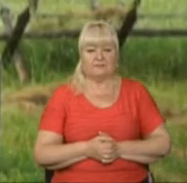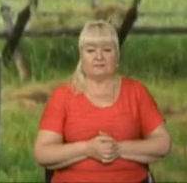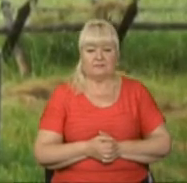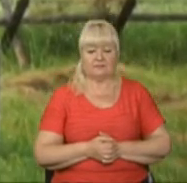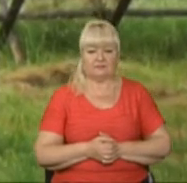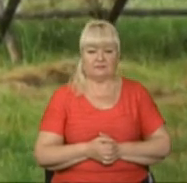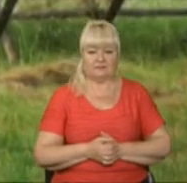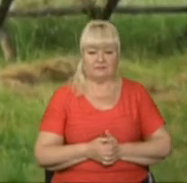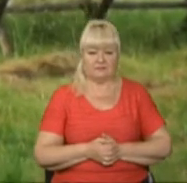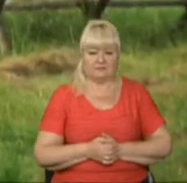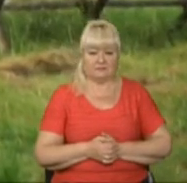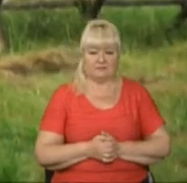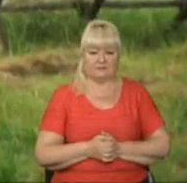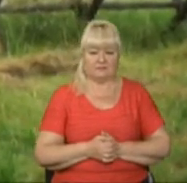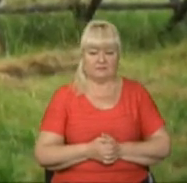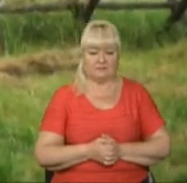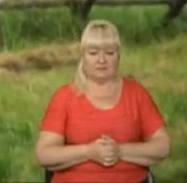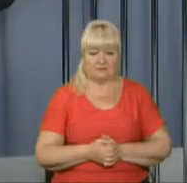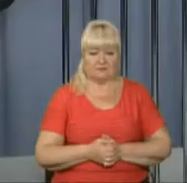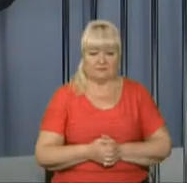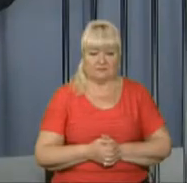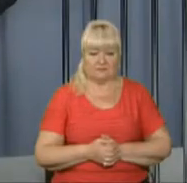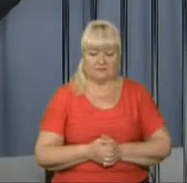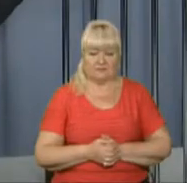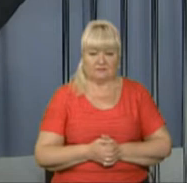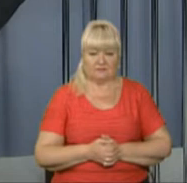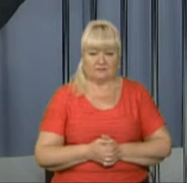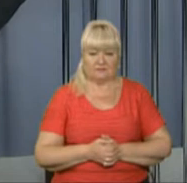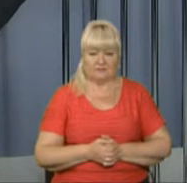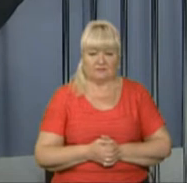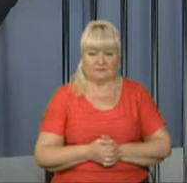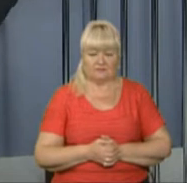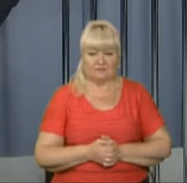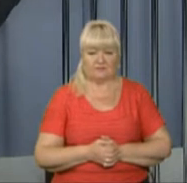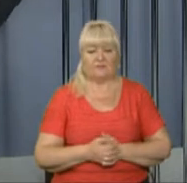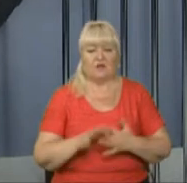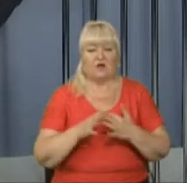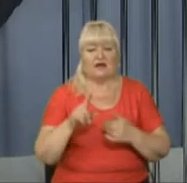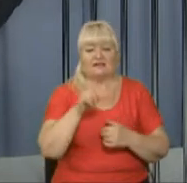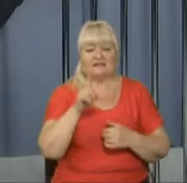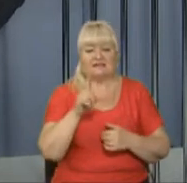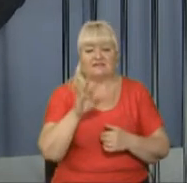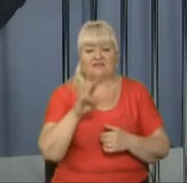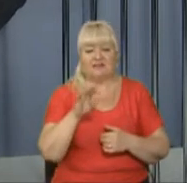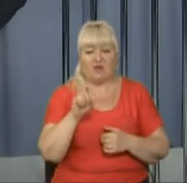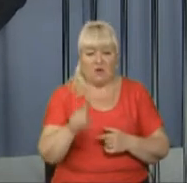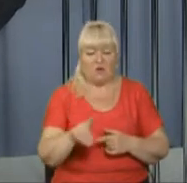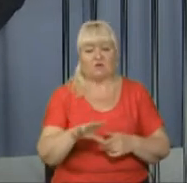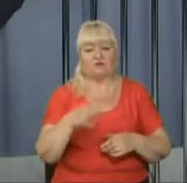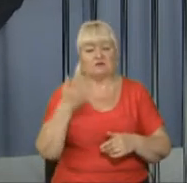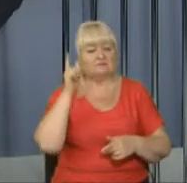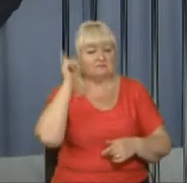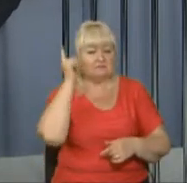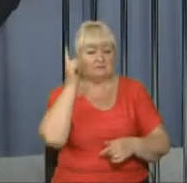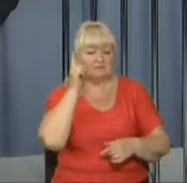Іван Кадуського, Роман Гудь, ЮАЛ, Львів. У селі Звенигород на місці давньої княжої столиці